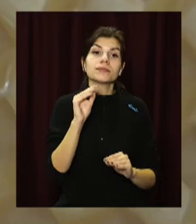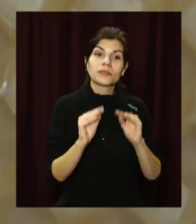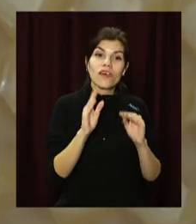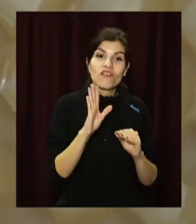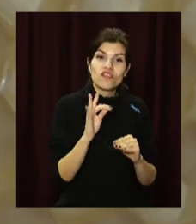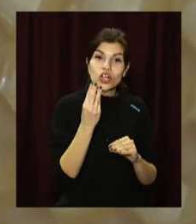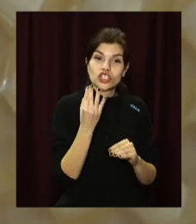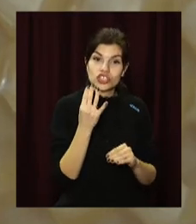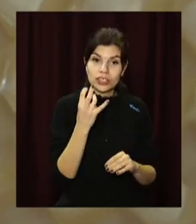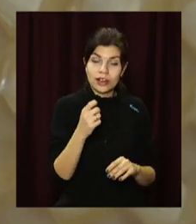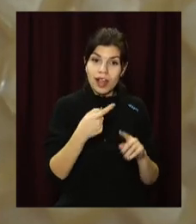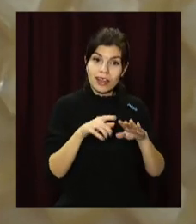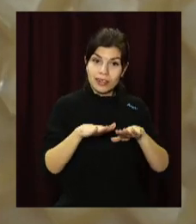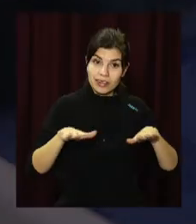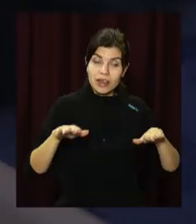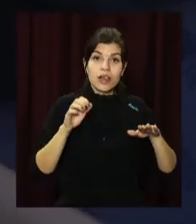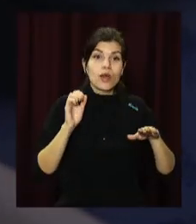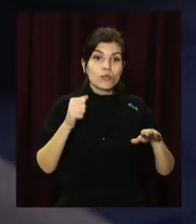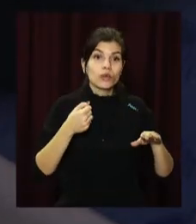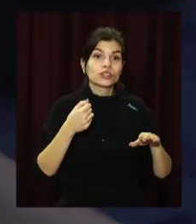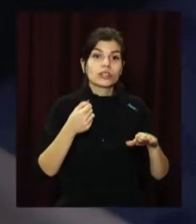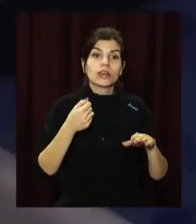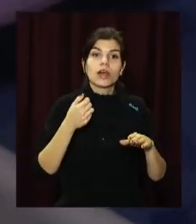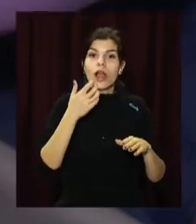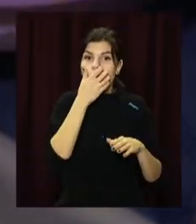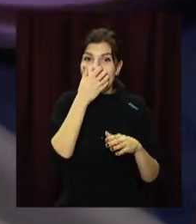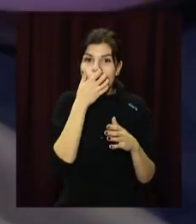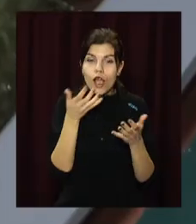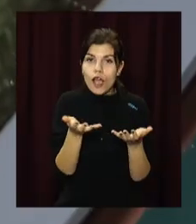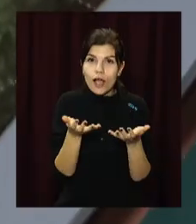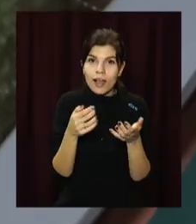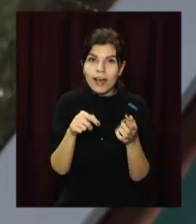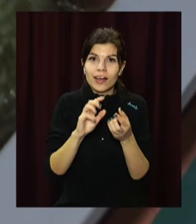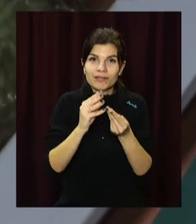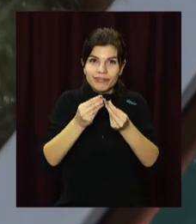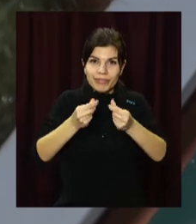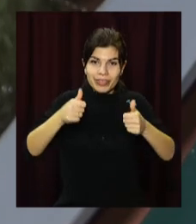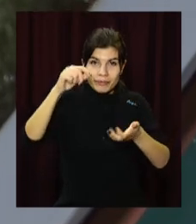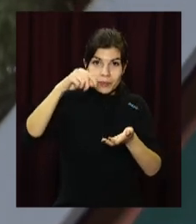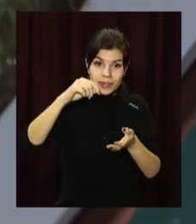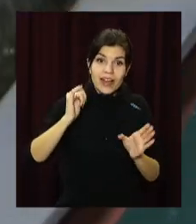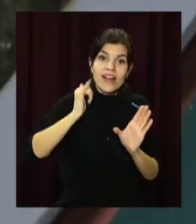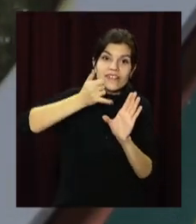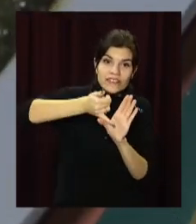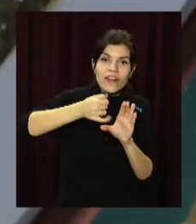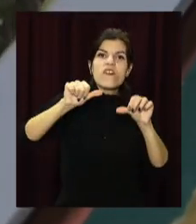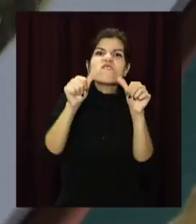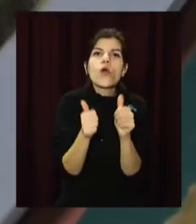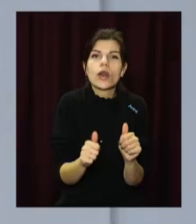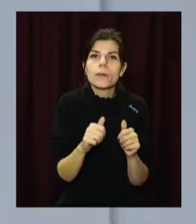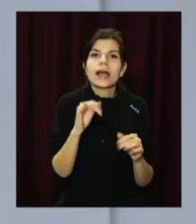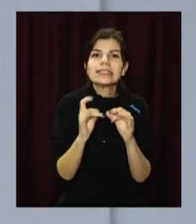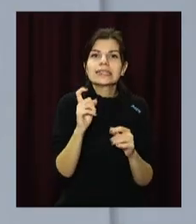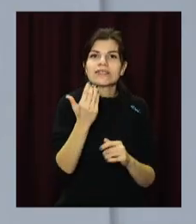декору. Для цього пластину треба розплавити. Це можна зробити за допомогою плити або мікрохвильовки. Потім вилити в силиконову форму та